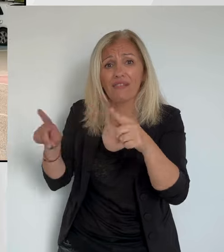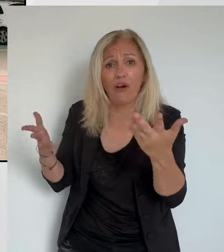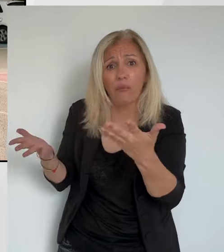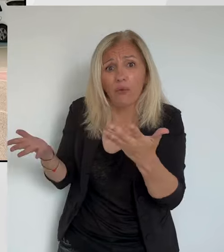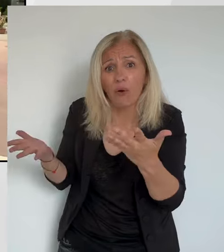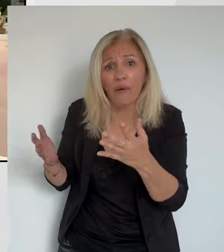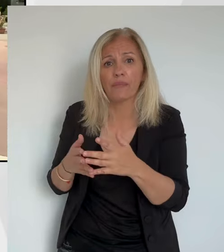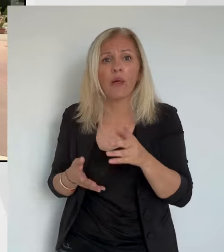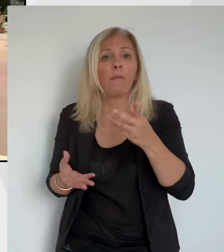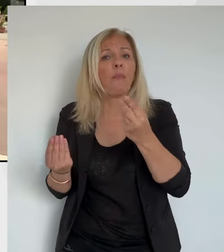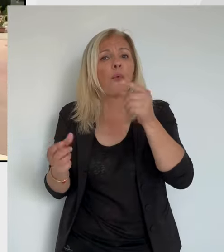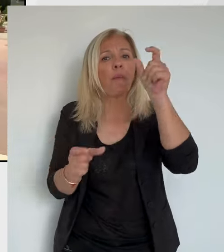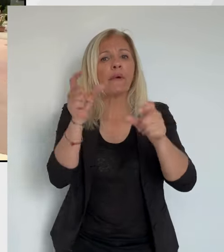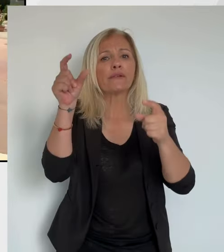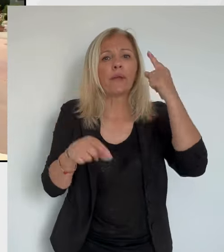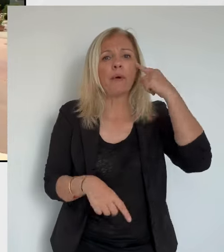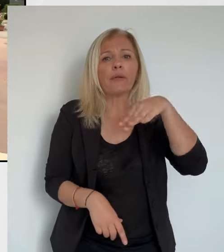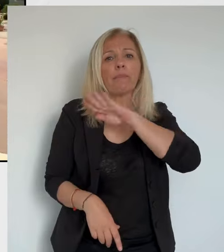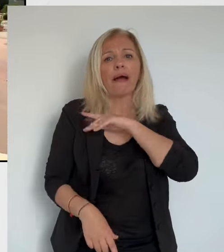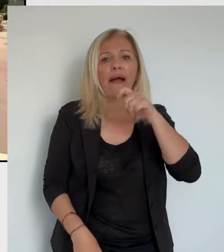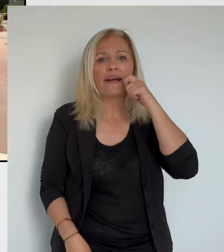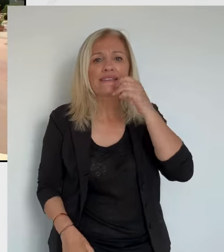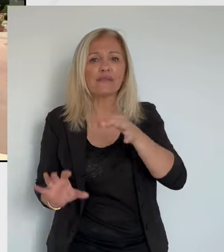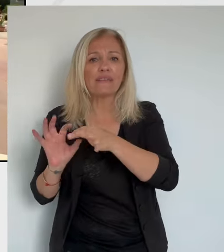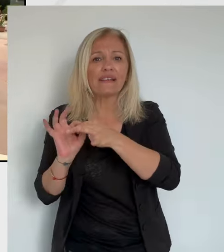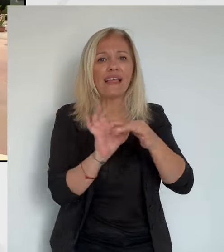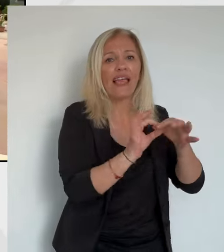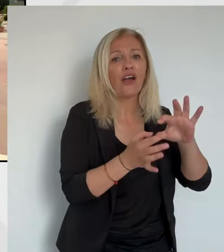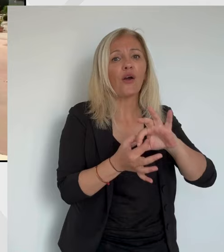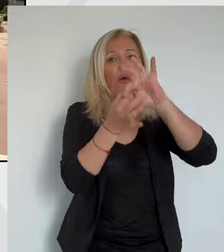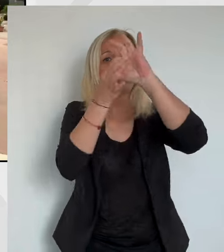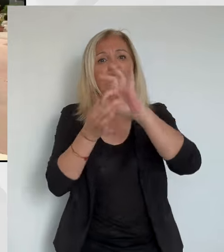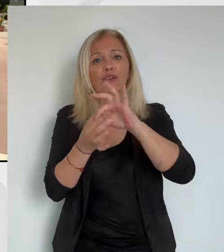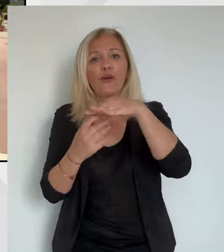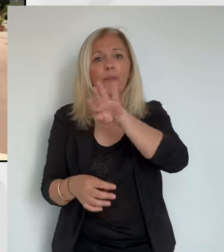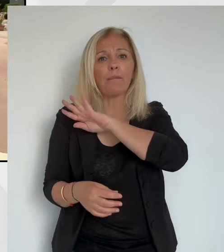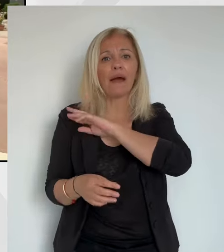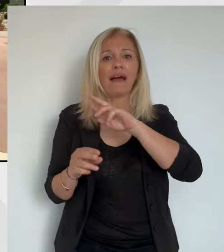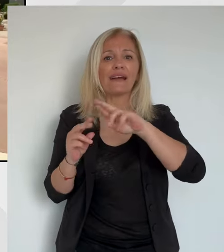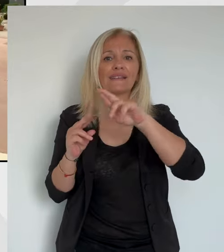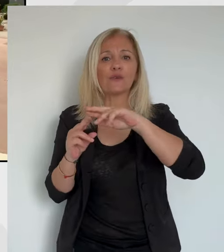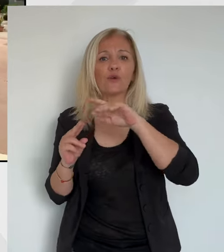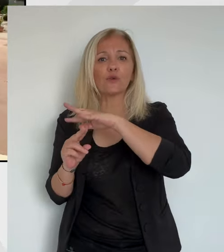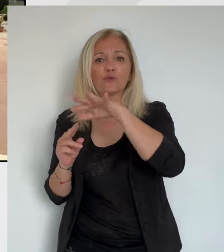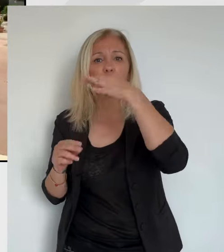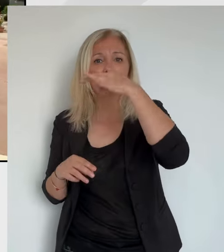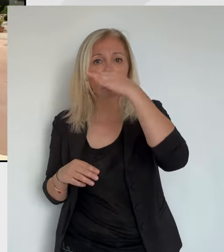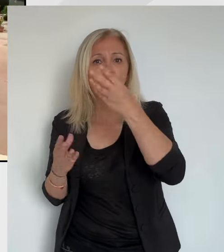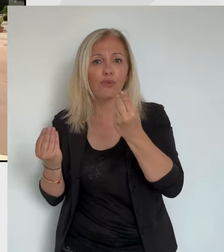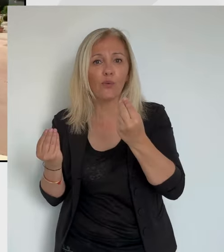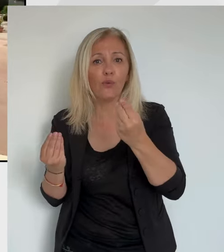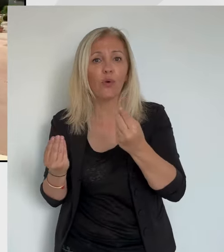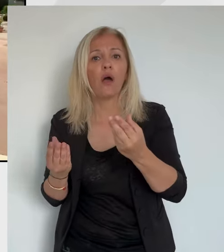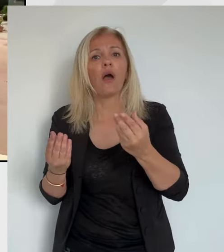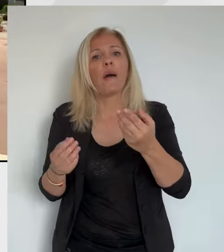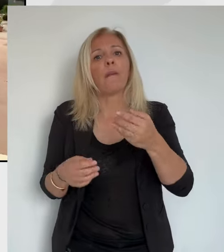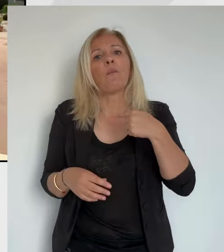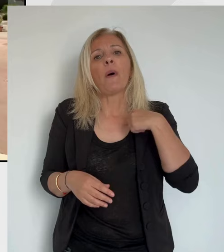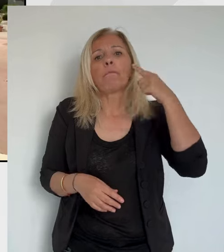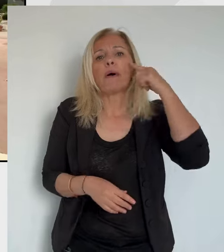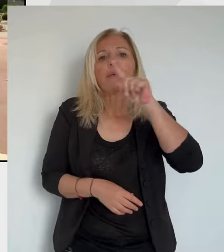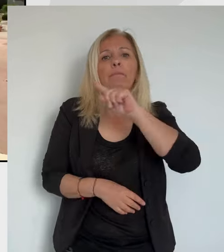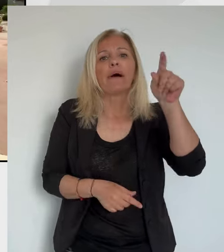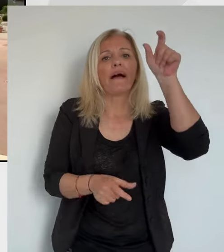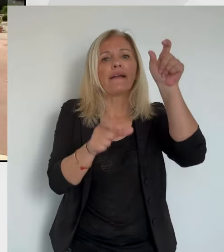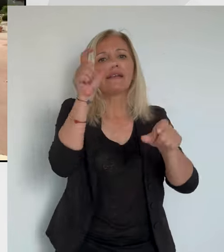Emmanuel Macron, il a fait son temps et il faut laisser la place aux autres. Pour voir, peut-être qu'ils peuvent nous donner plus, peut-être moins,